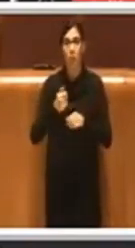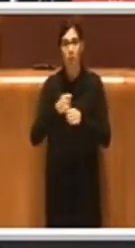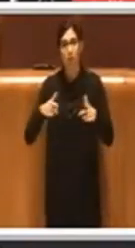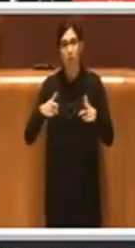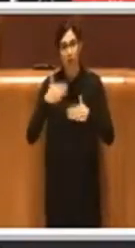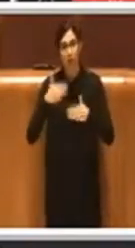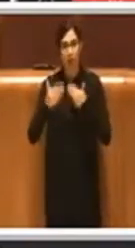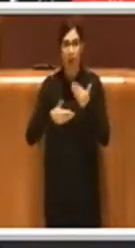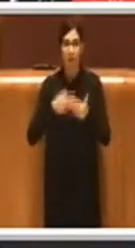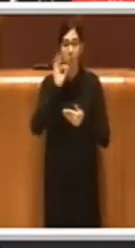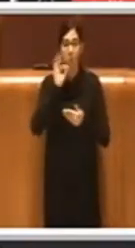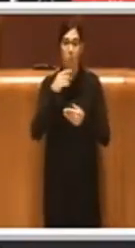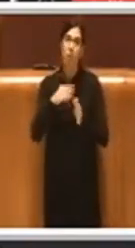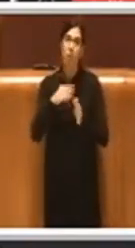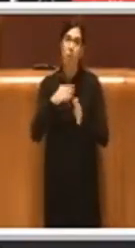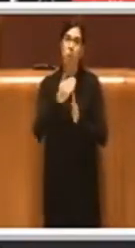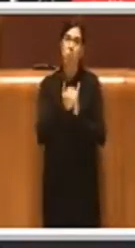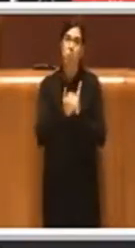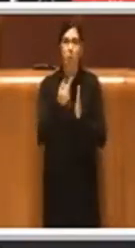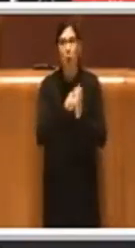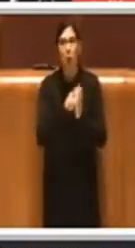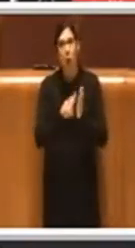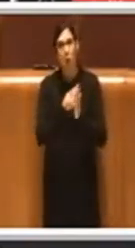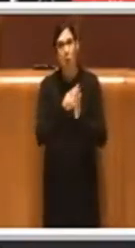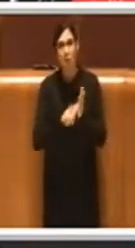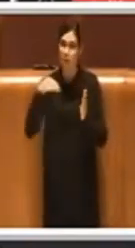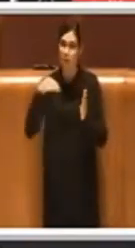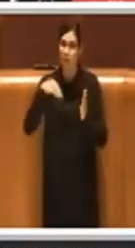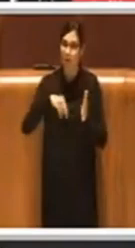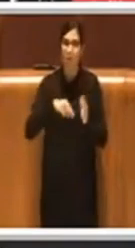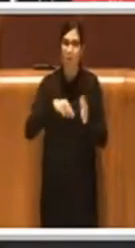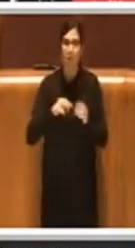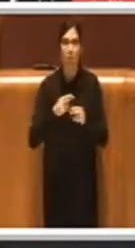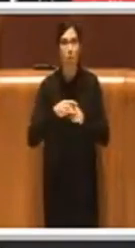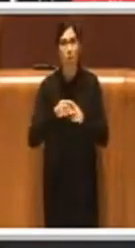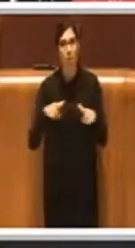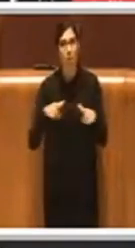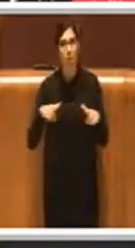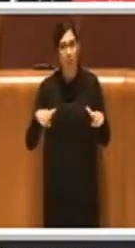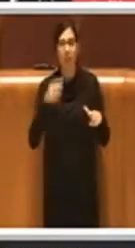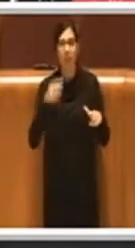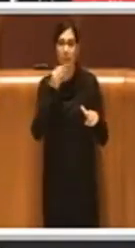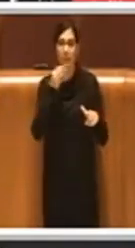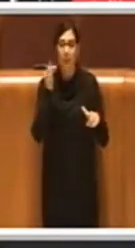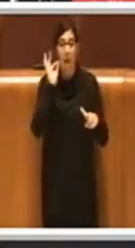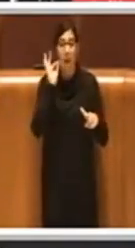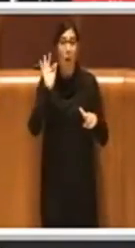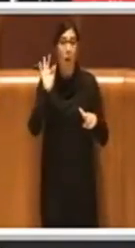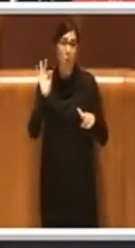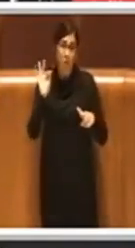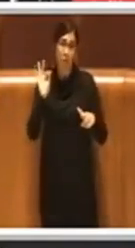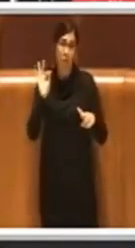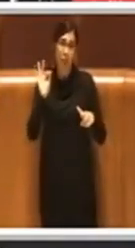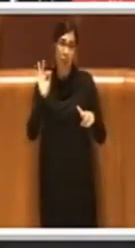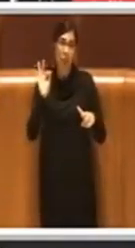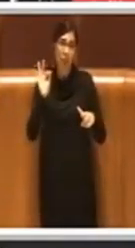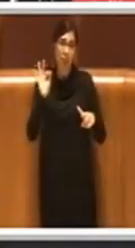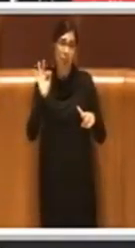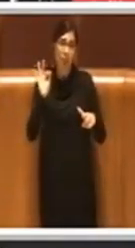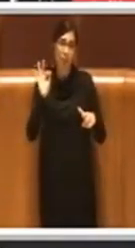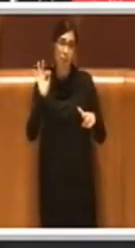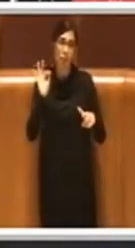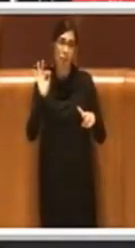progettualità venga portata a Roma e pertanto al fine appunto di non dare, di non dare, insomma,